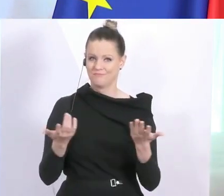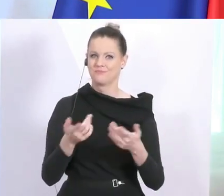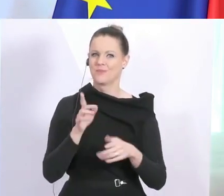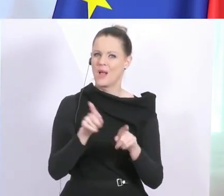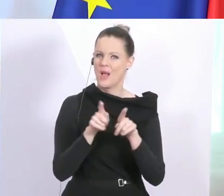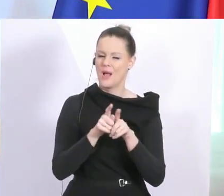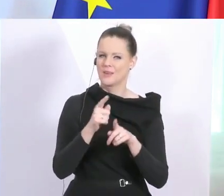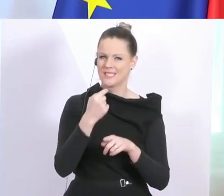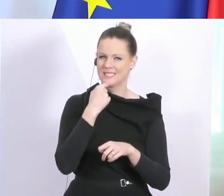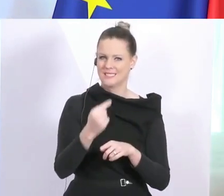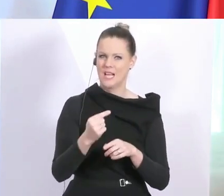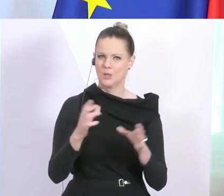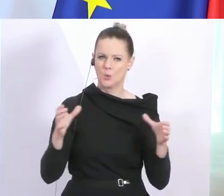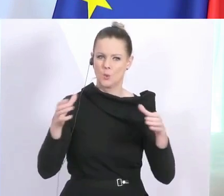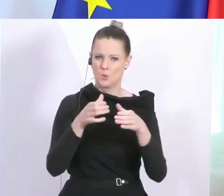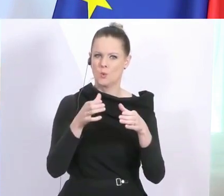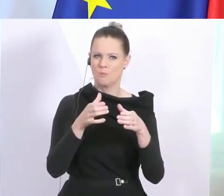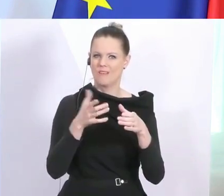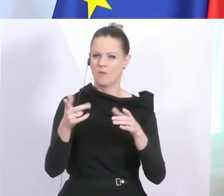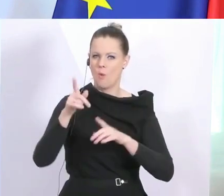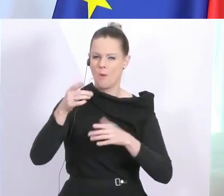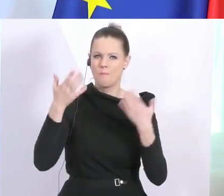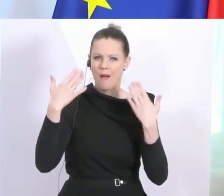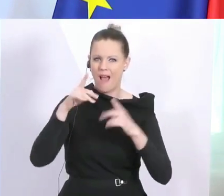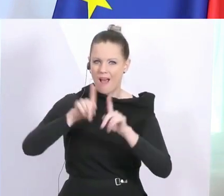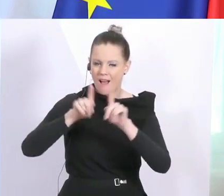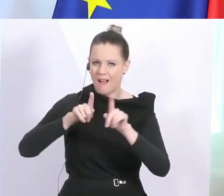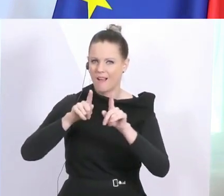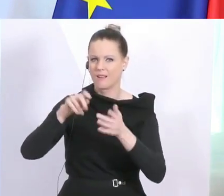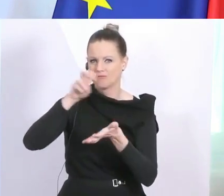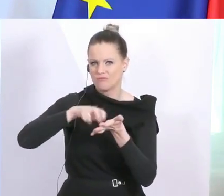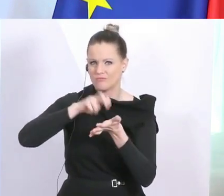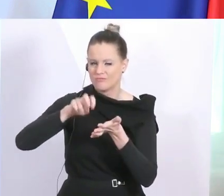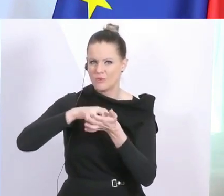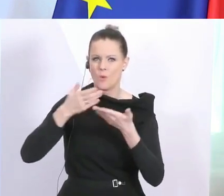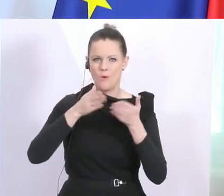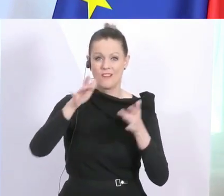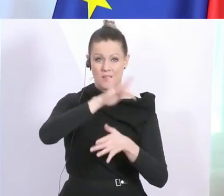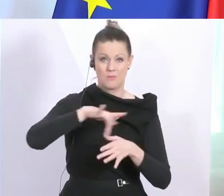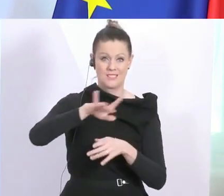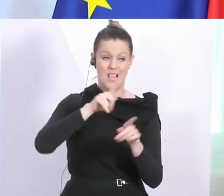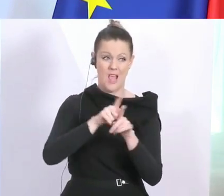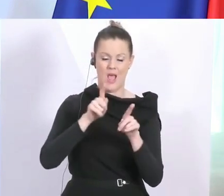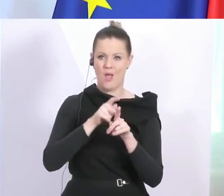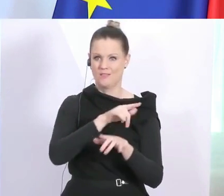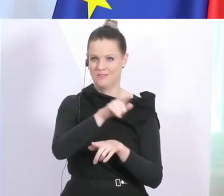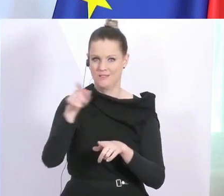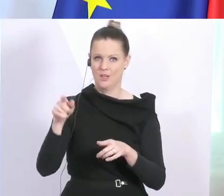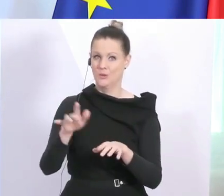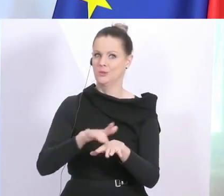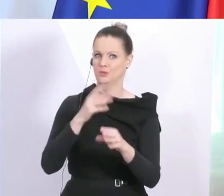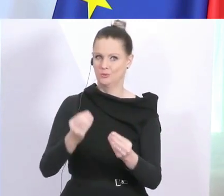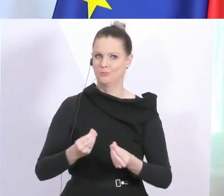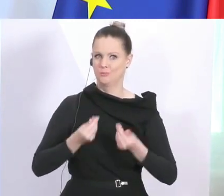angesprochen, die Parks bestreifen, die generell an öffentlichen Plätzen sichtbar sind, soll eben spürbar gemacht werden, dass die Anordnungen